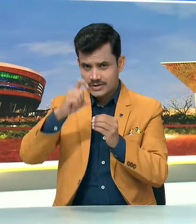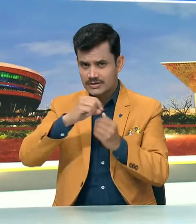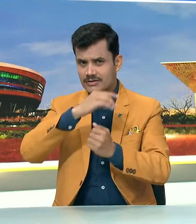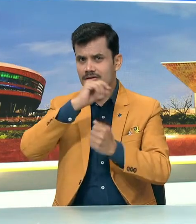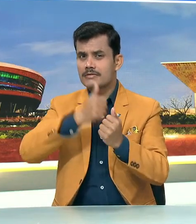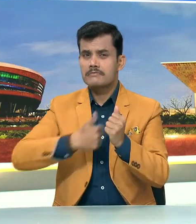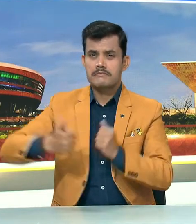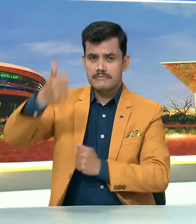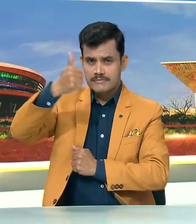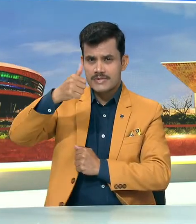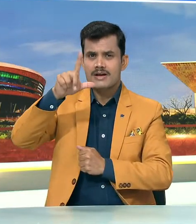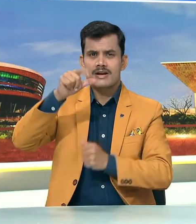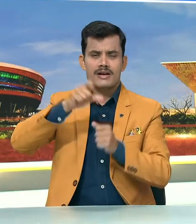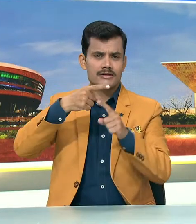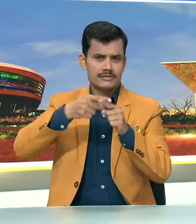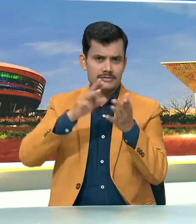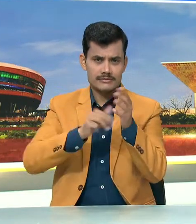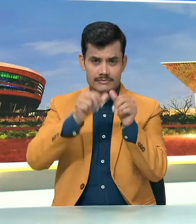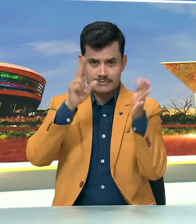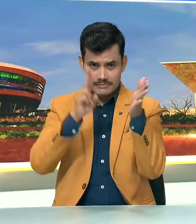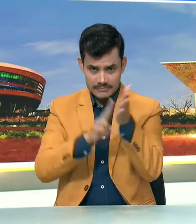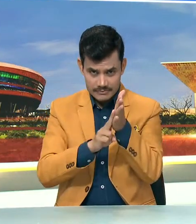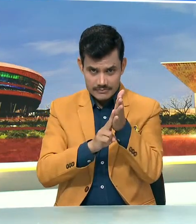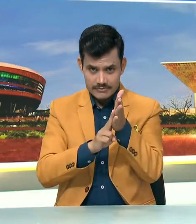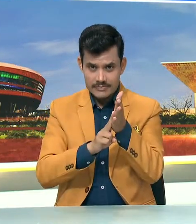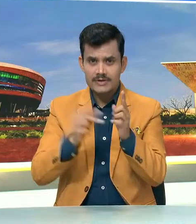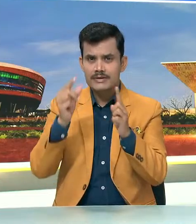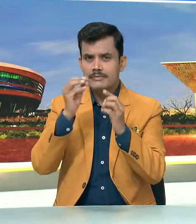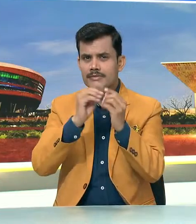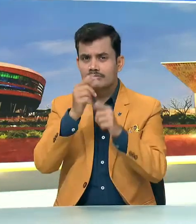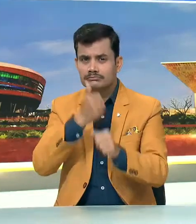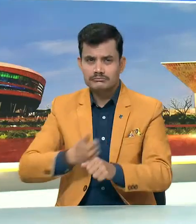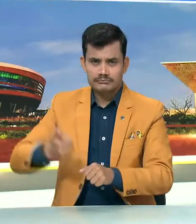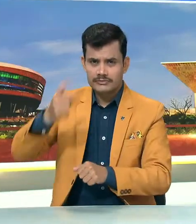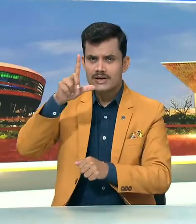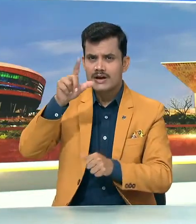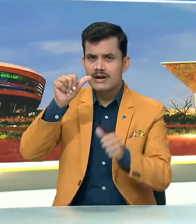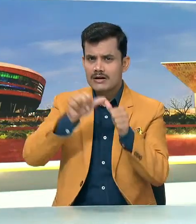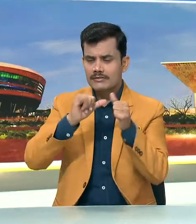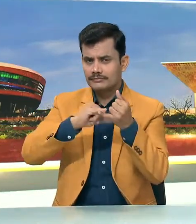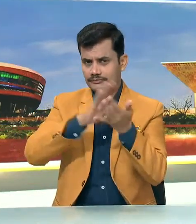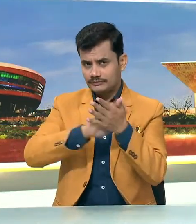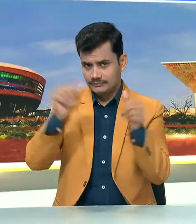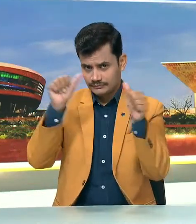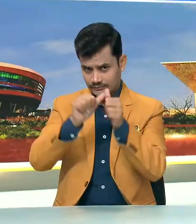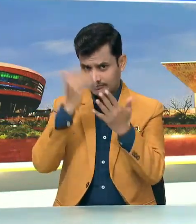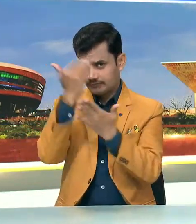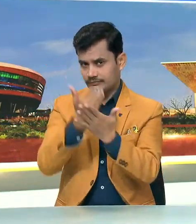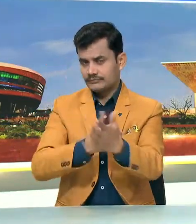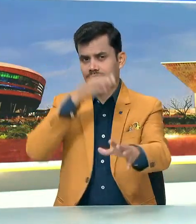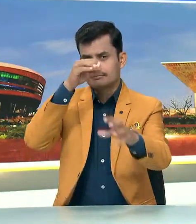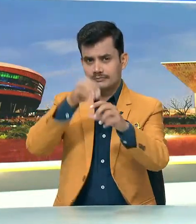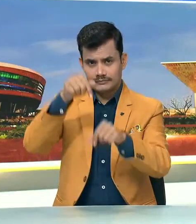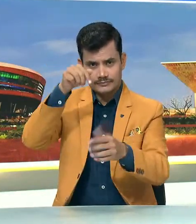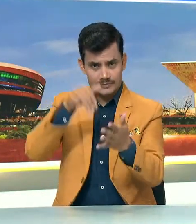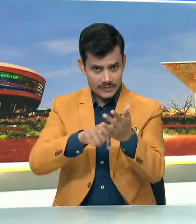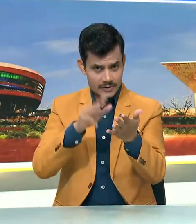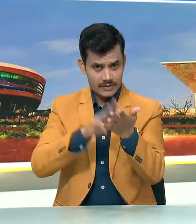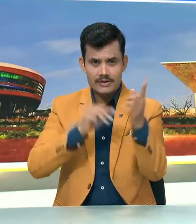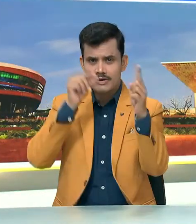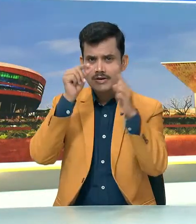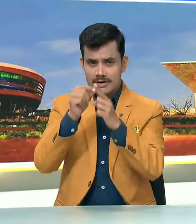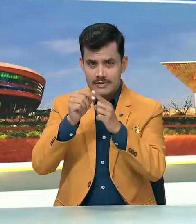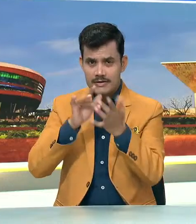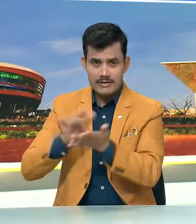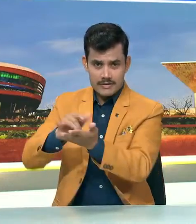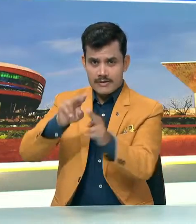डॉक्टर के लक्षमन और पार्टी की राश्ट्री सचिव आश्रा लाकरा भी मौझूद रहेंगी मध्यपरदेश में भाजपाने 230